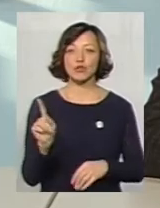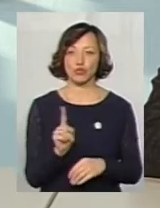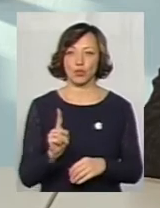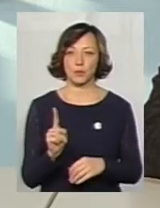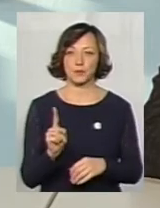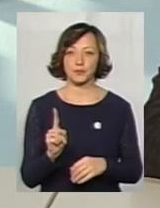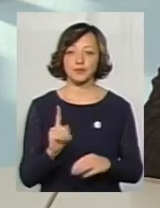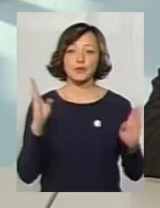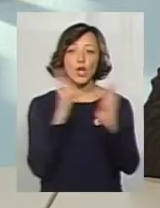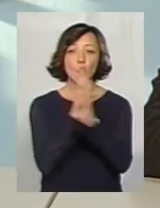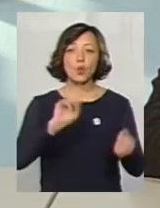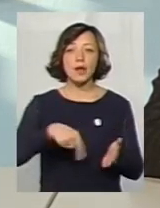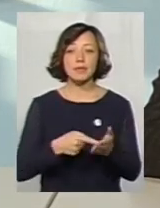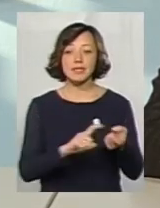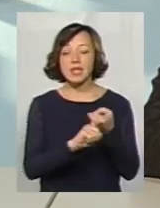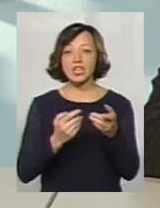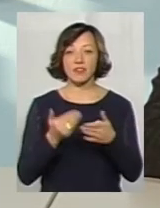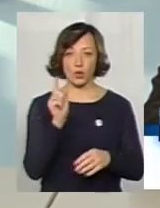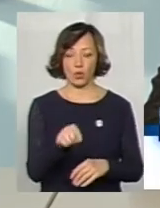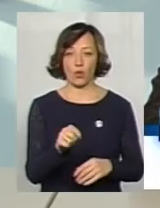доля міста залежить від нього.